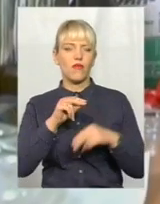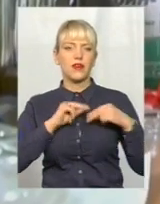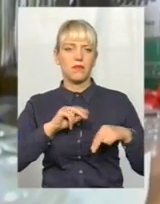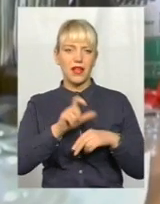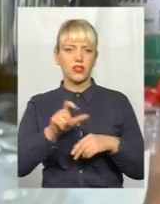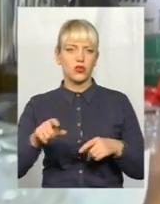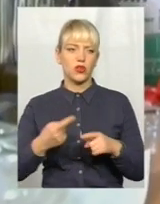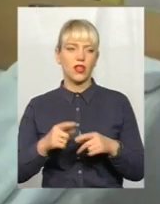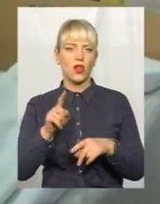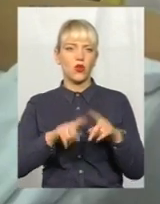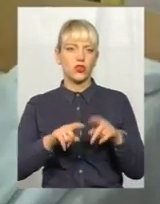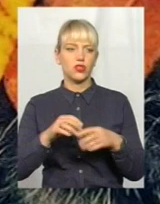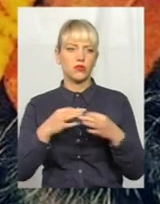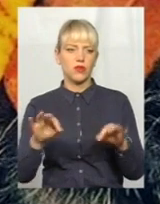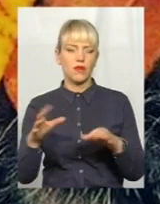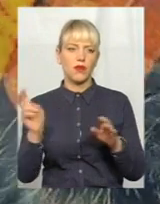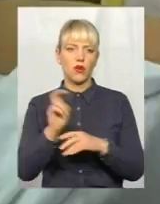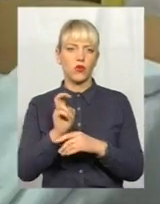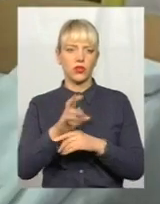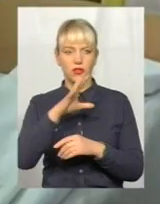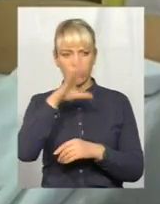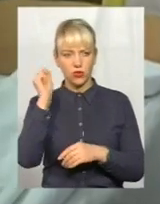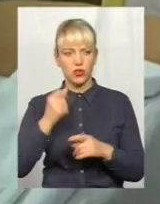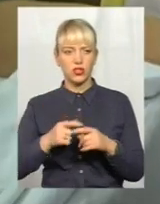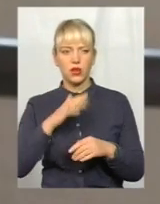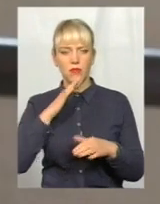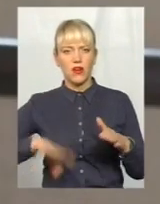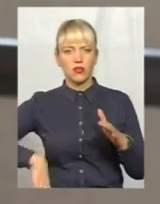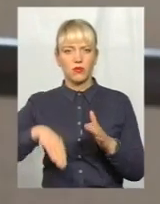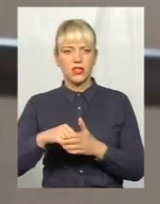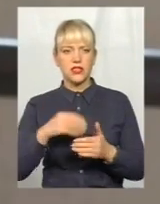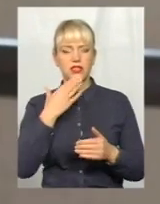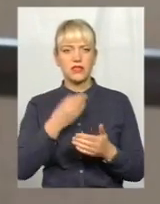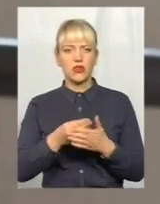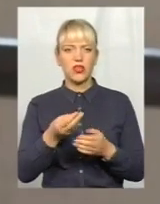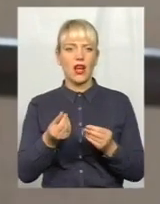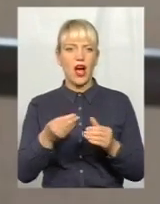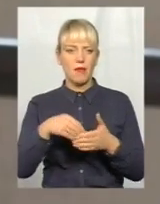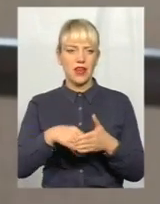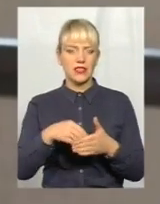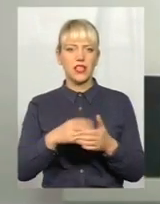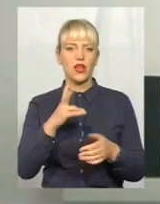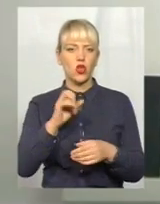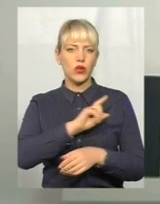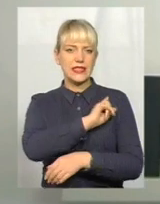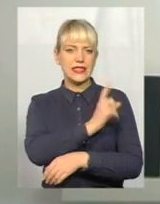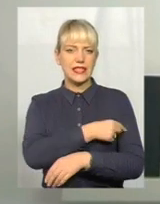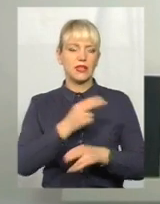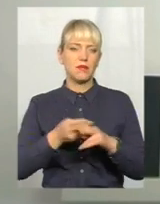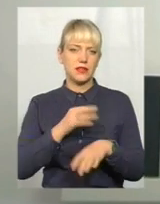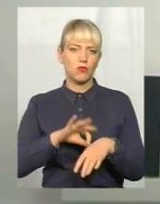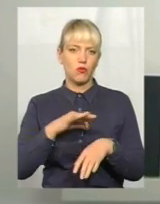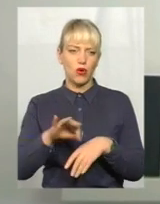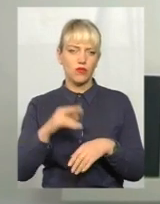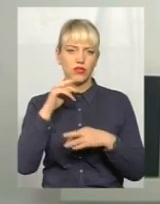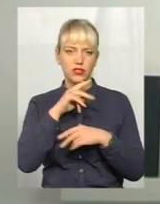приходити навіть вночі. Чимало препаратів доводиться оплачувати з власного гаманця, але сильні знеболювальні, безкоштовні. Утім, потрапити сюди